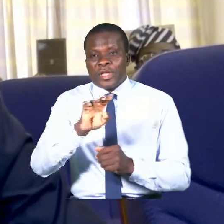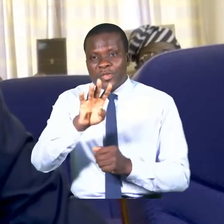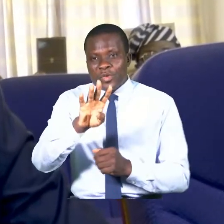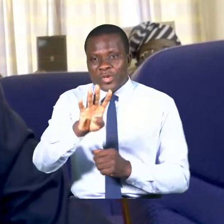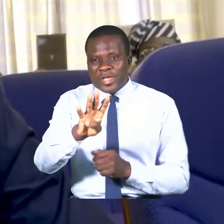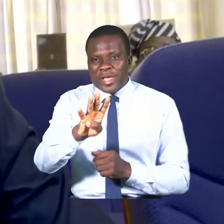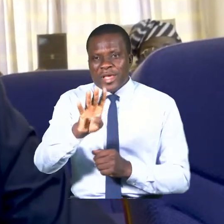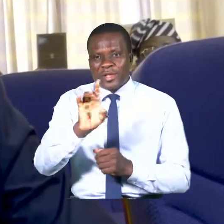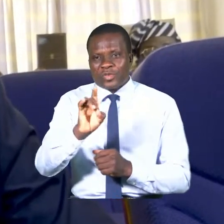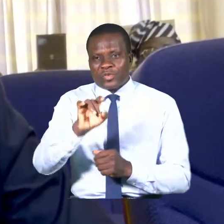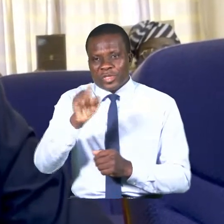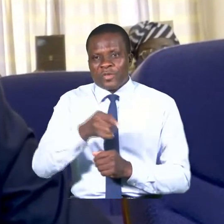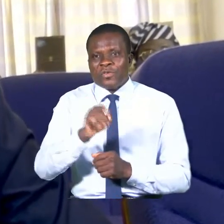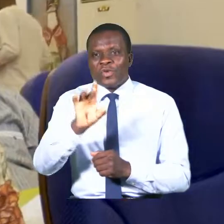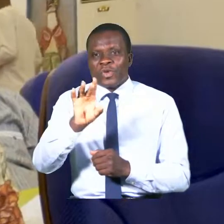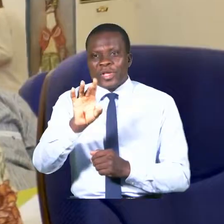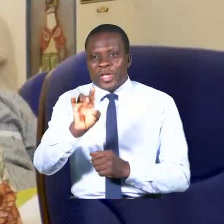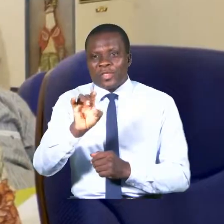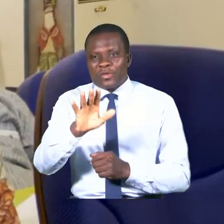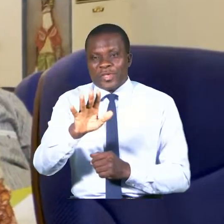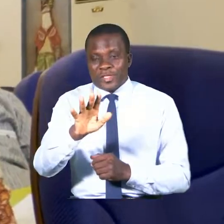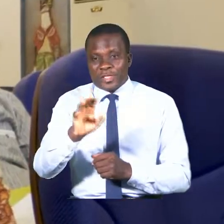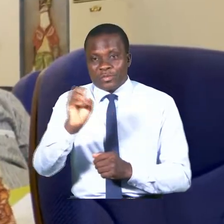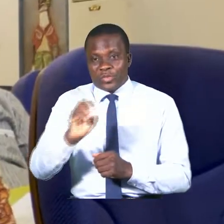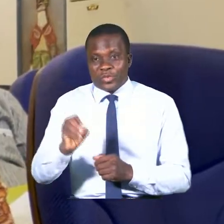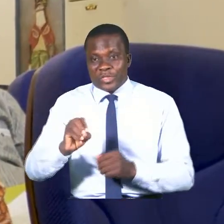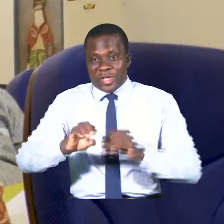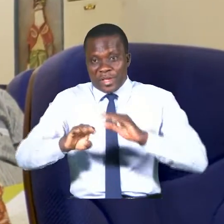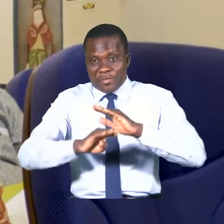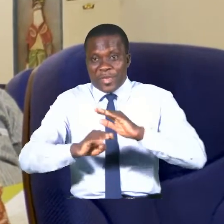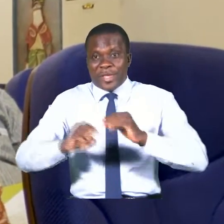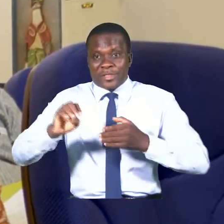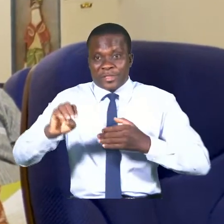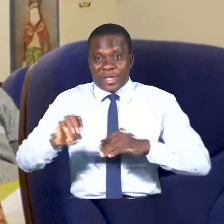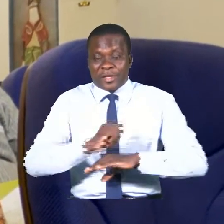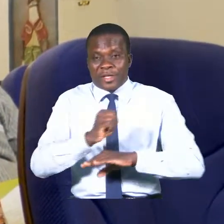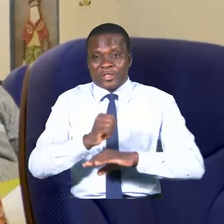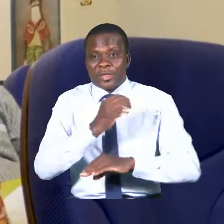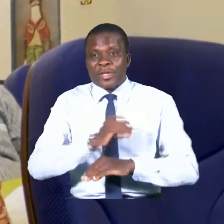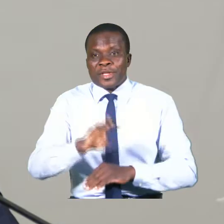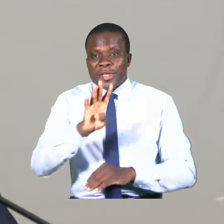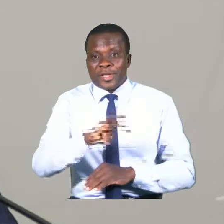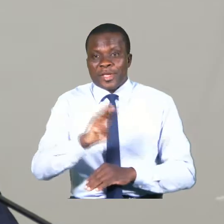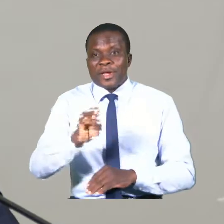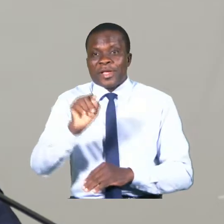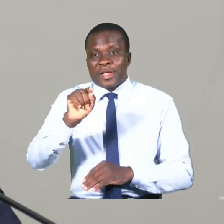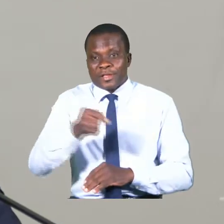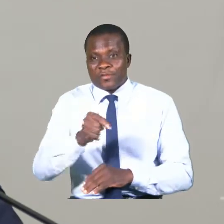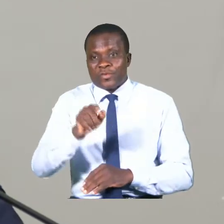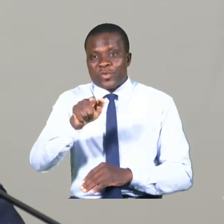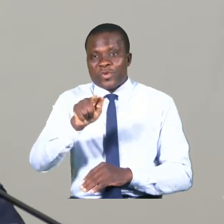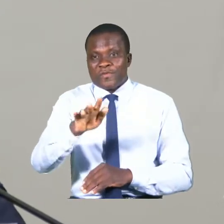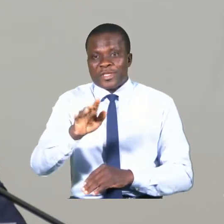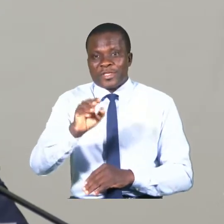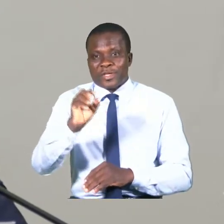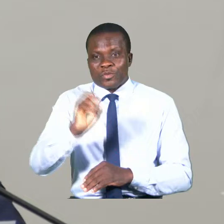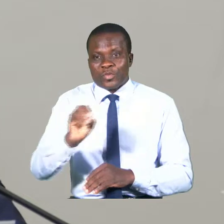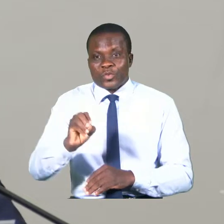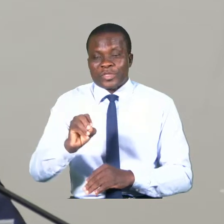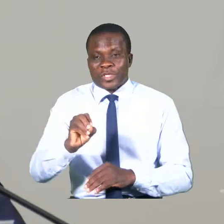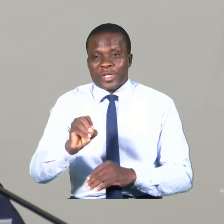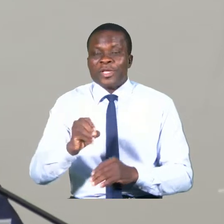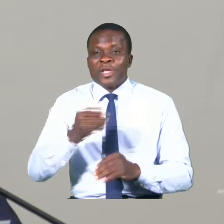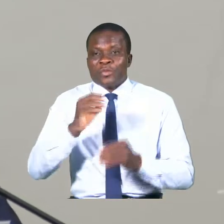,85% base engagement et 44,25% base